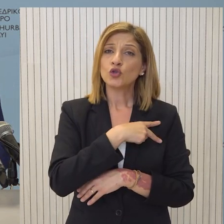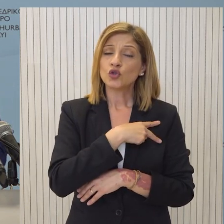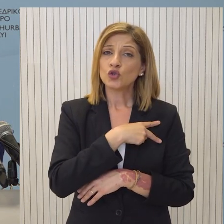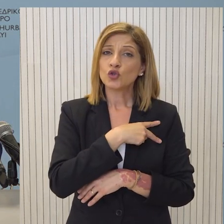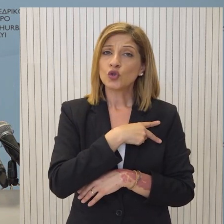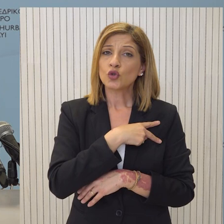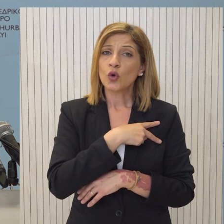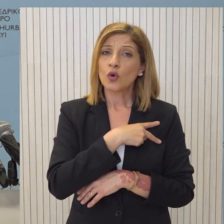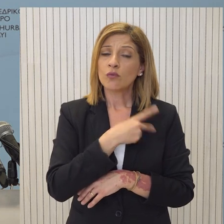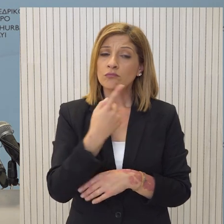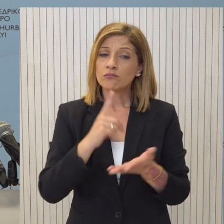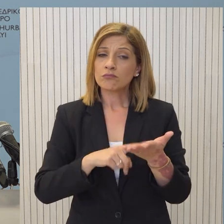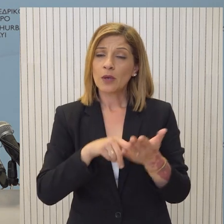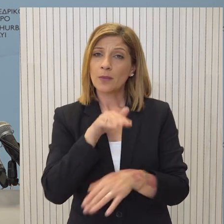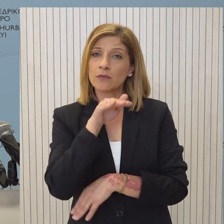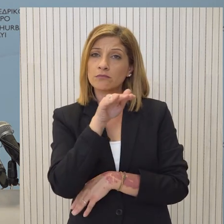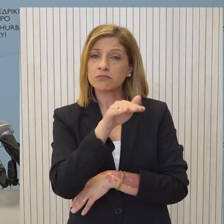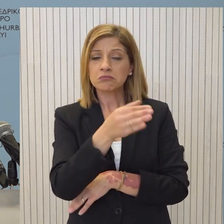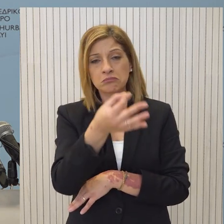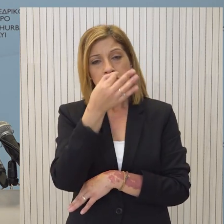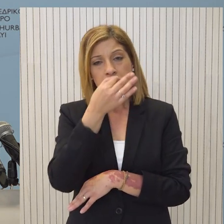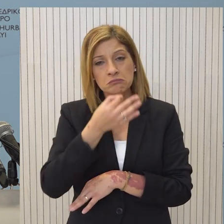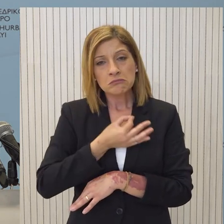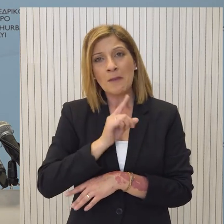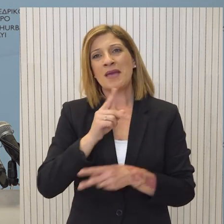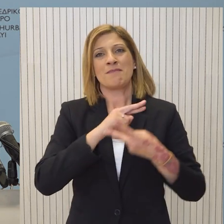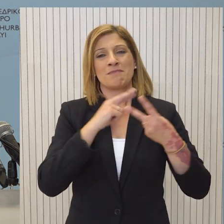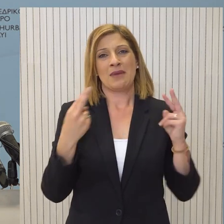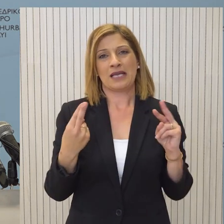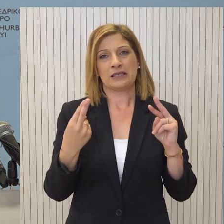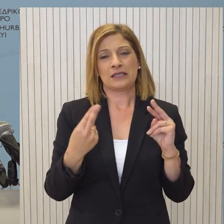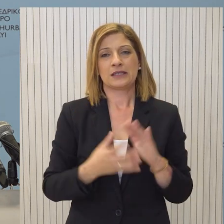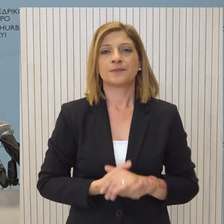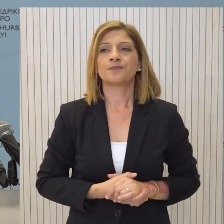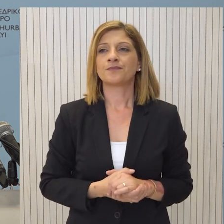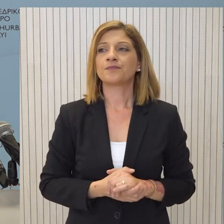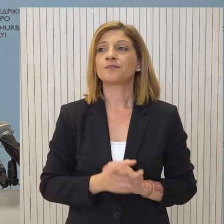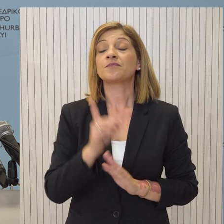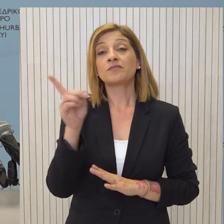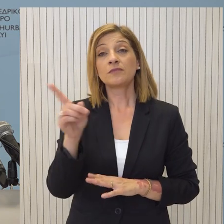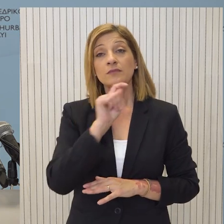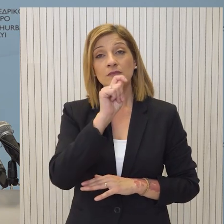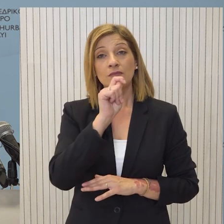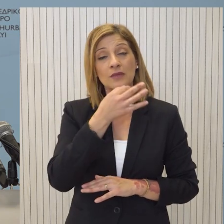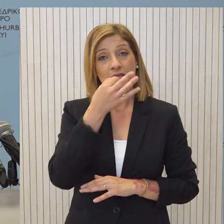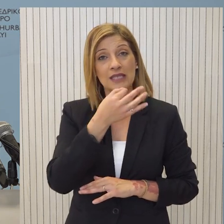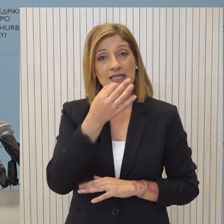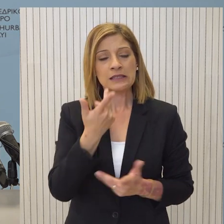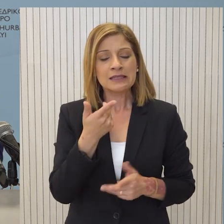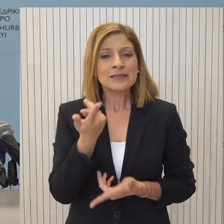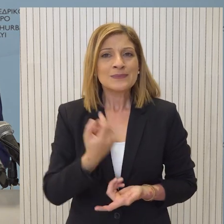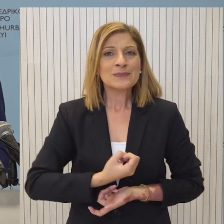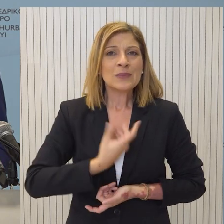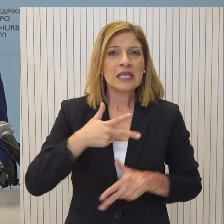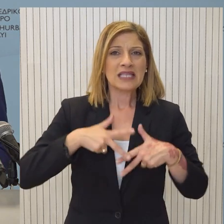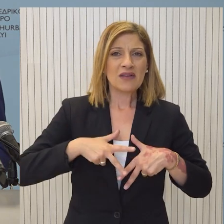ζητηθεί και η επίσημη τοποθέτηση γιατί θα μπορούσε να αποφευθεί αυτή η παρανόηση από την άρχη. Η εξαίρεση στη νομιά αφαρές δεν νιώθει η κυβέρνηση